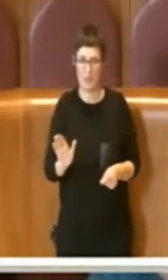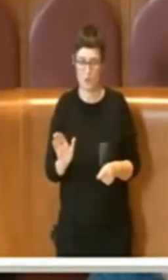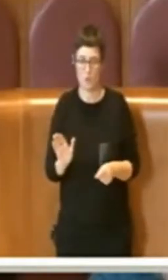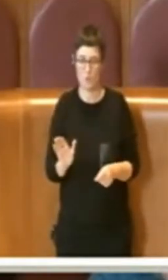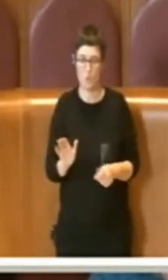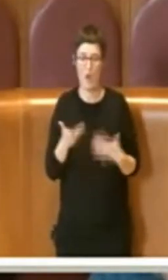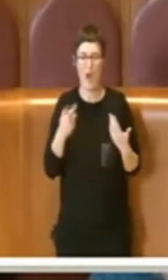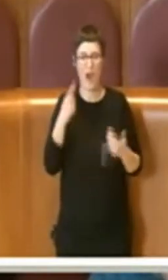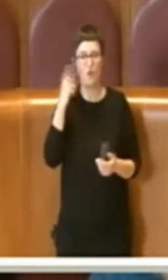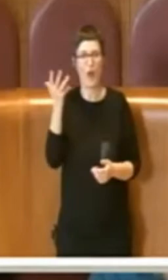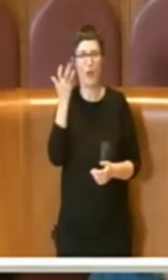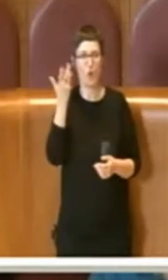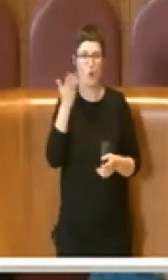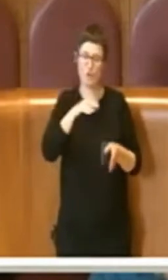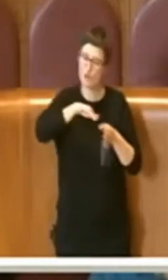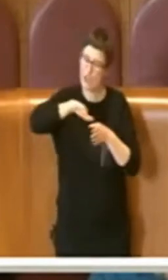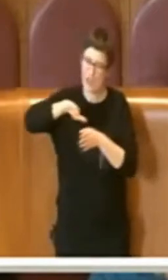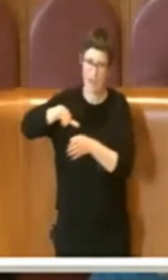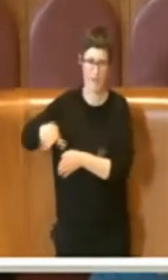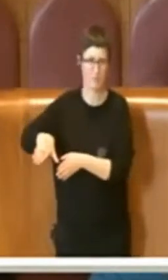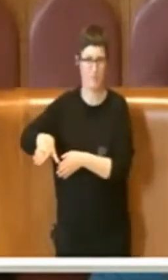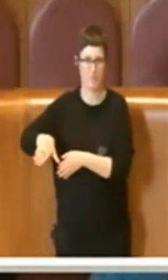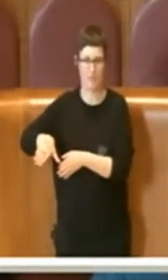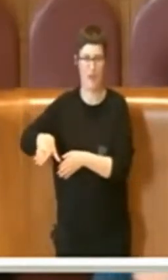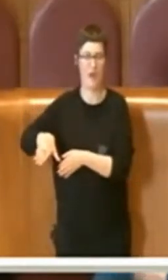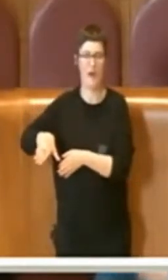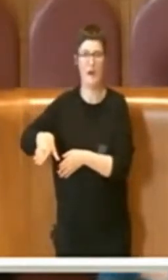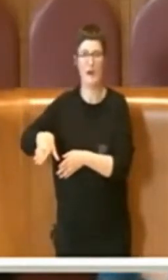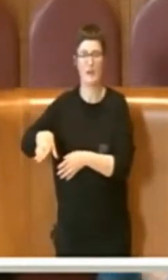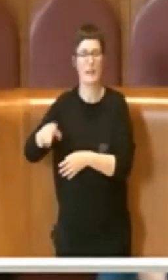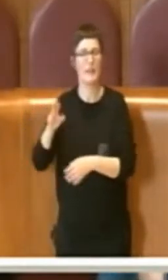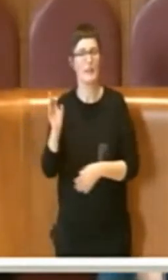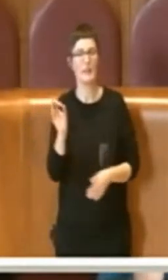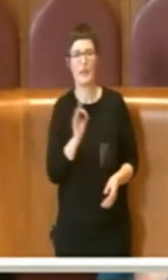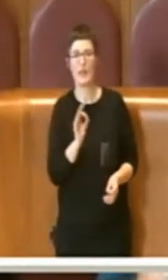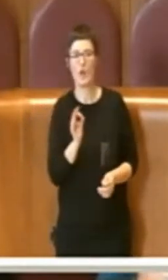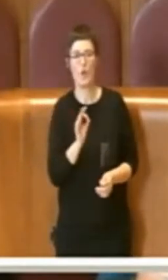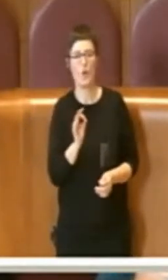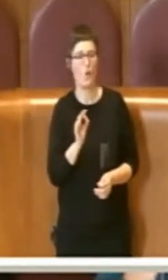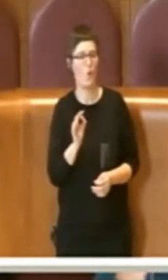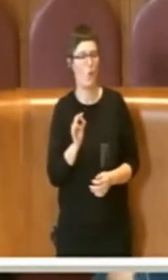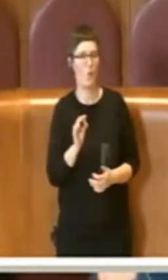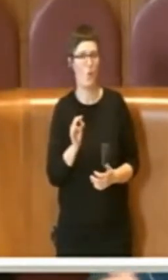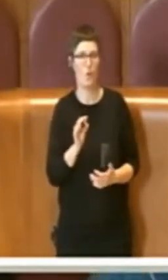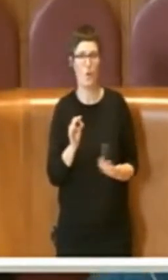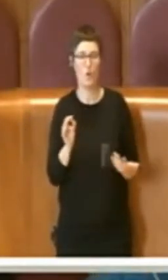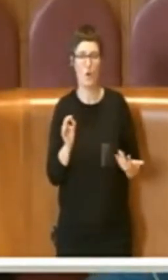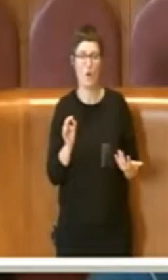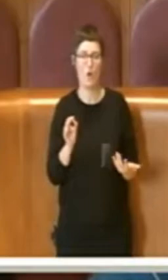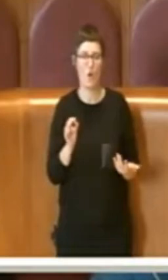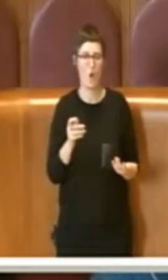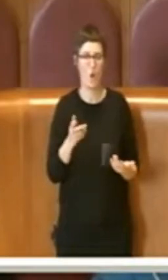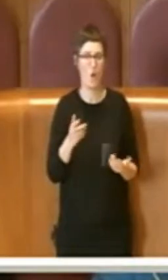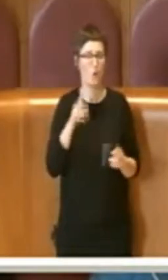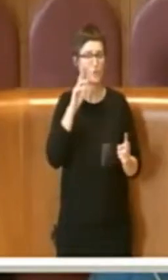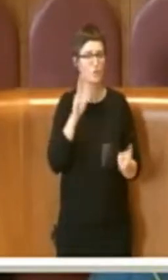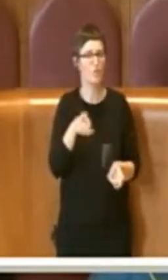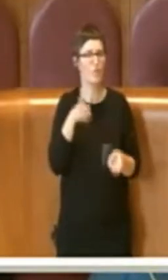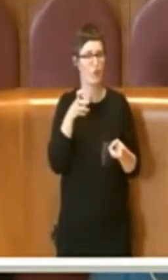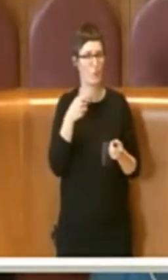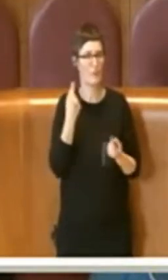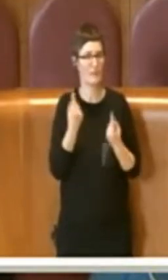delle ideologie e al di là delle facili strumentalizzazioni,